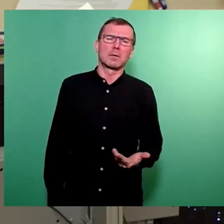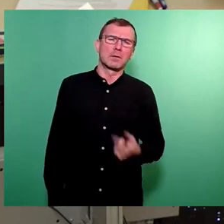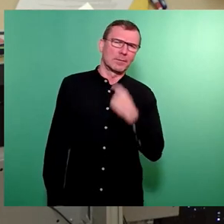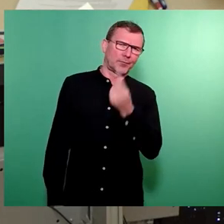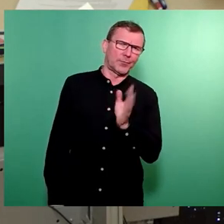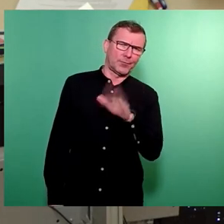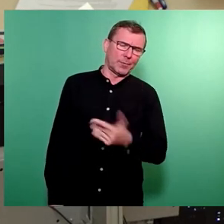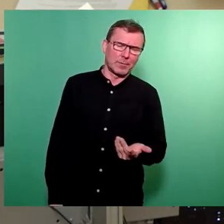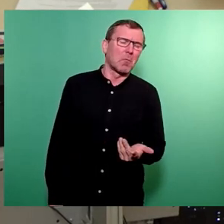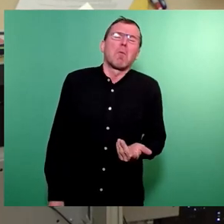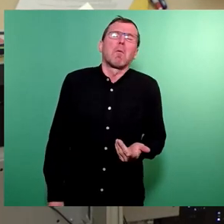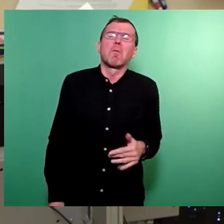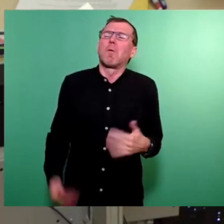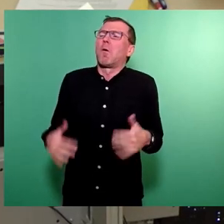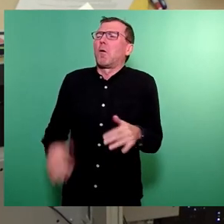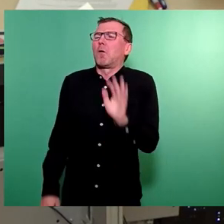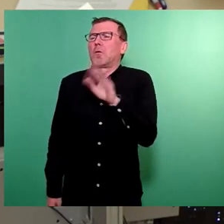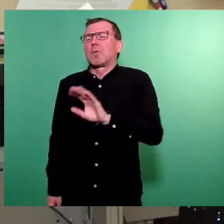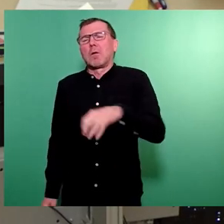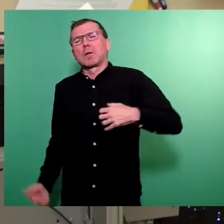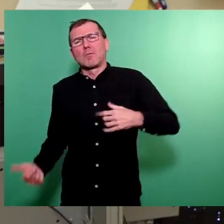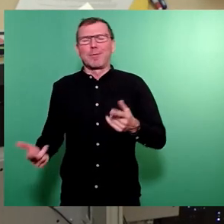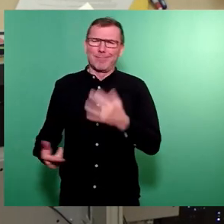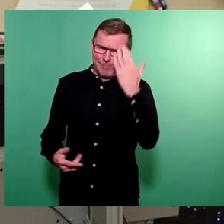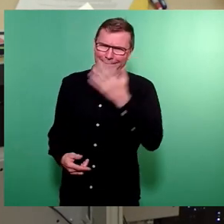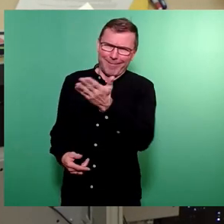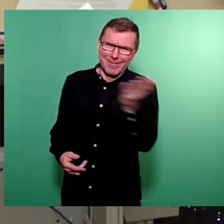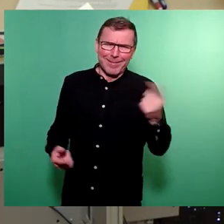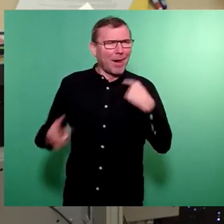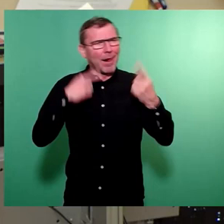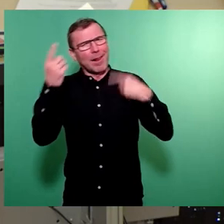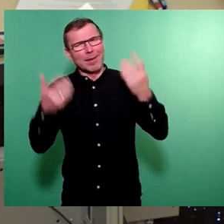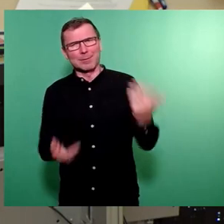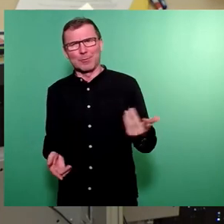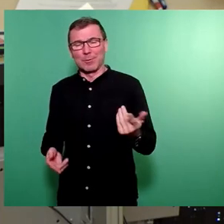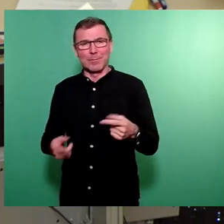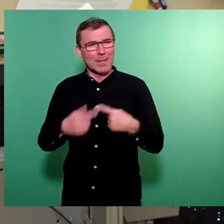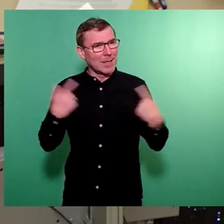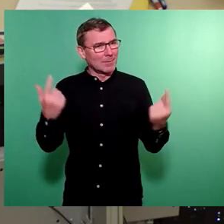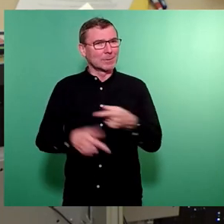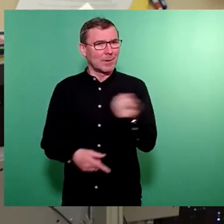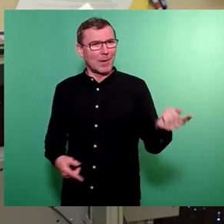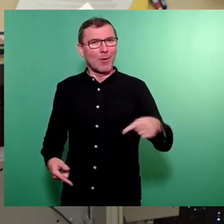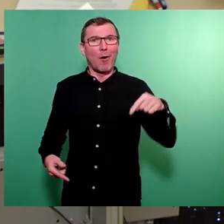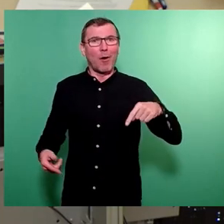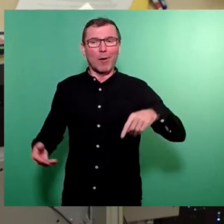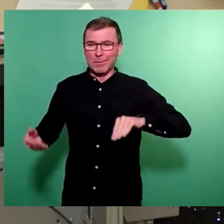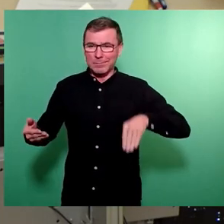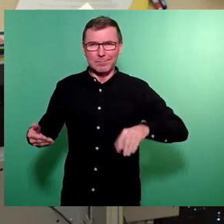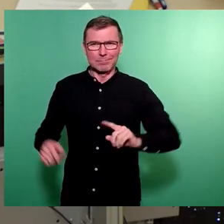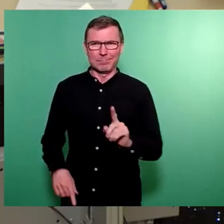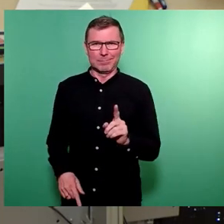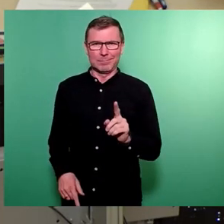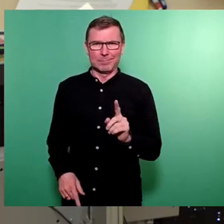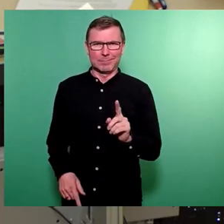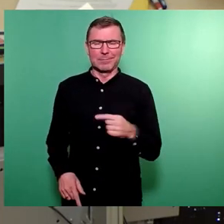ist doch halb so wild, ist doch kein Problem, wer kennt es nicht. Ich glaube, hier im Saal unterschreibt das heute aber niemand. Wir haben als